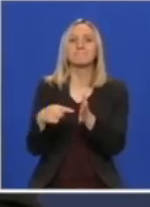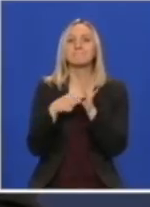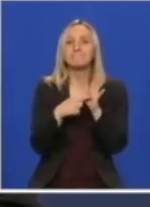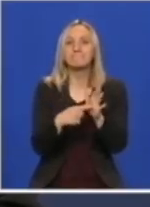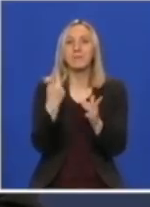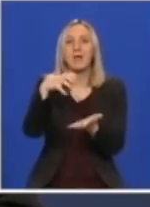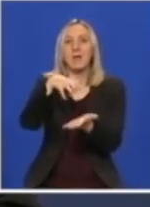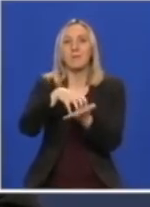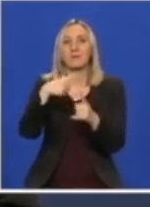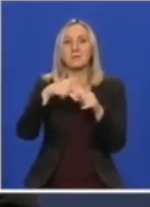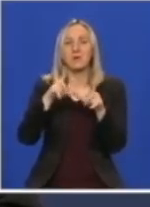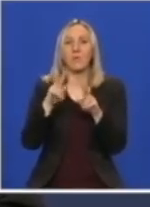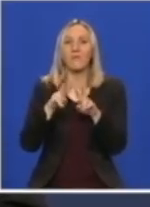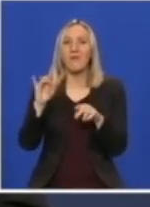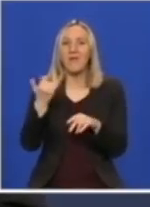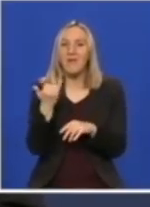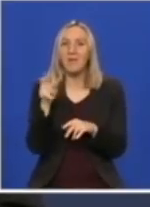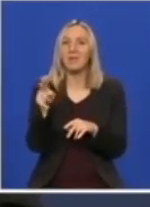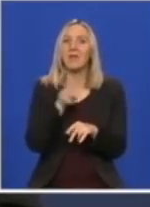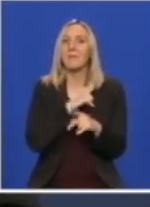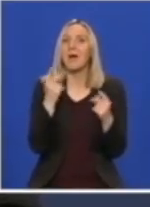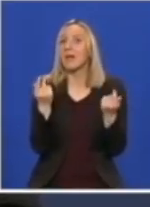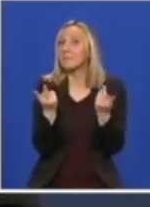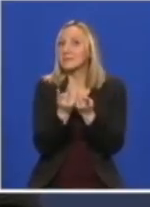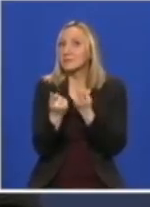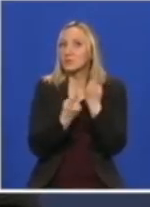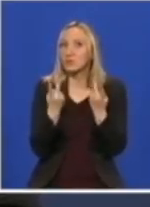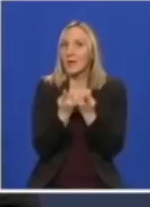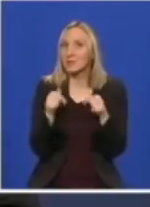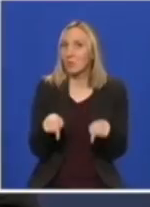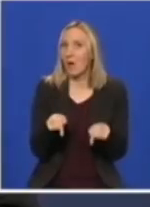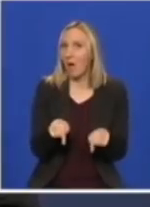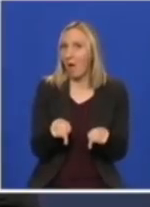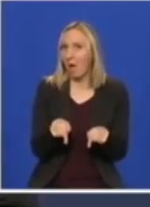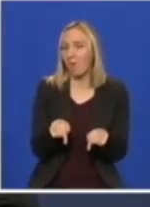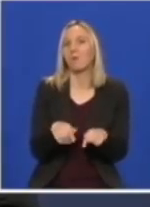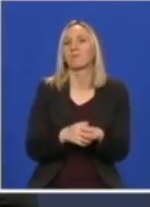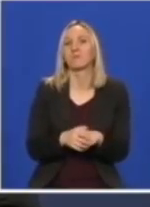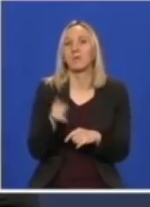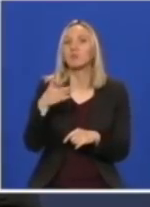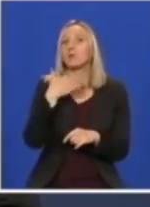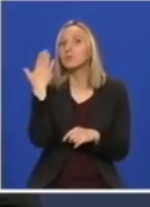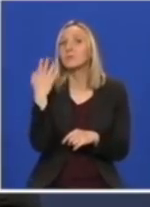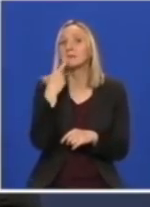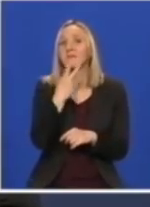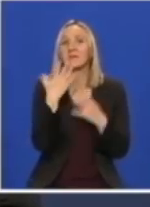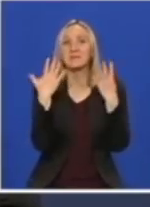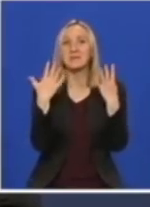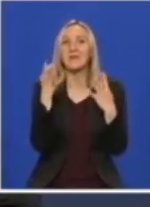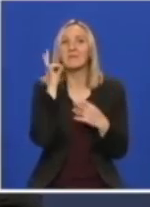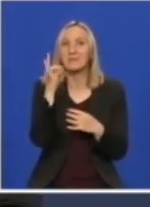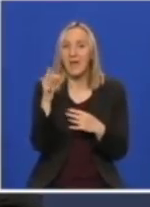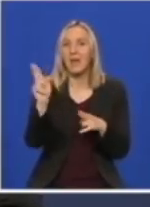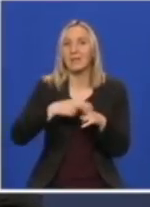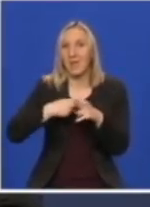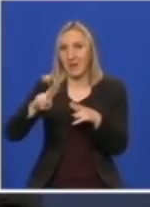koja je imala sličnu situaciju kao što je ova kod nas i koji su uspeli za 29 dana da